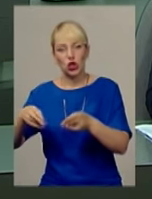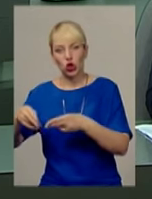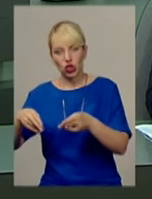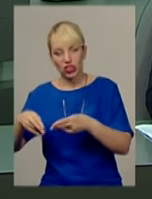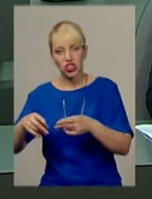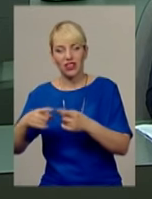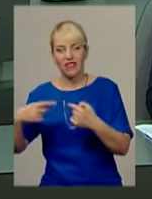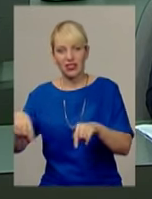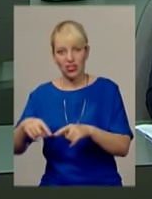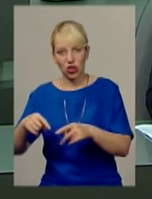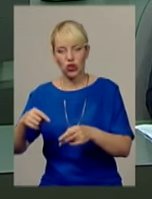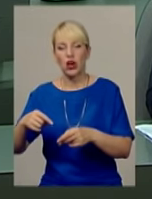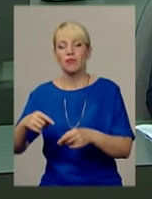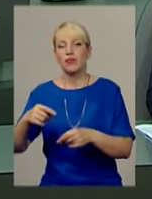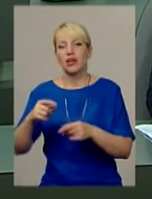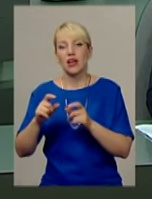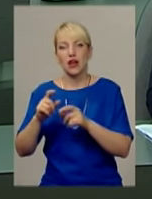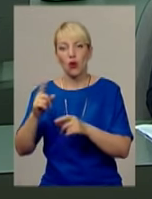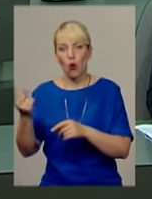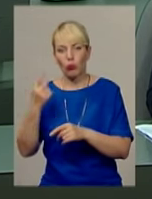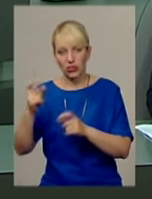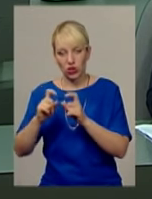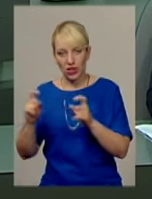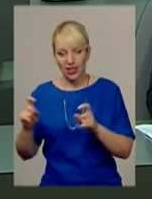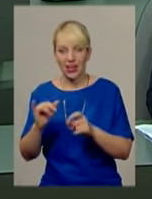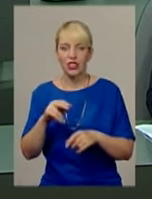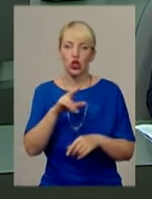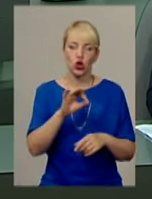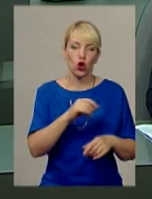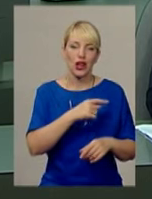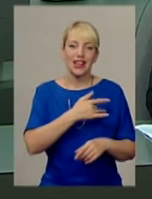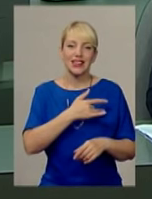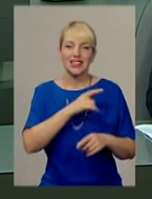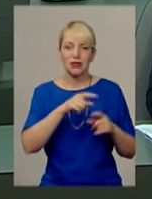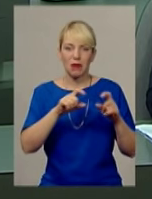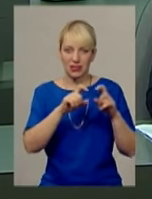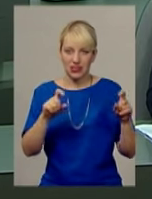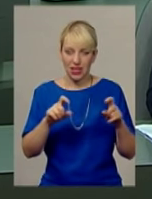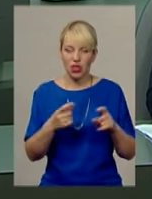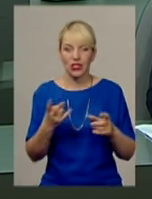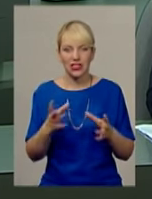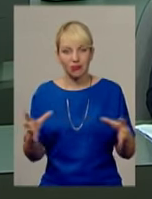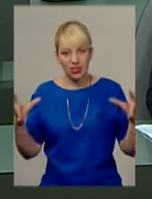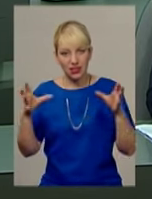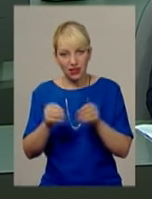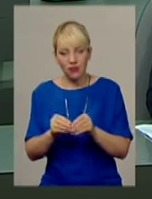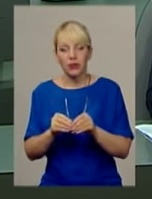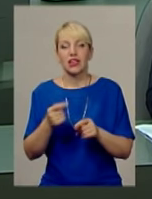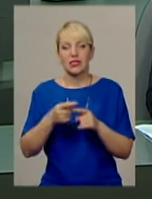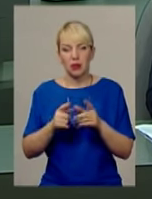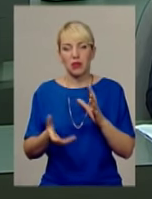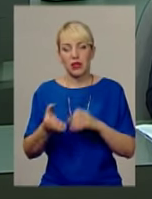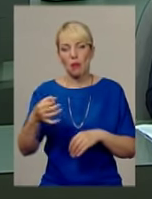диспансеру та створити кардіоцентр із терапевтичним та хірургічним відділеннями. Цю ідею підтримує